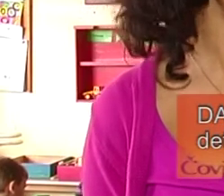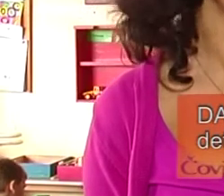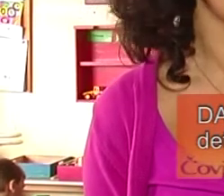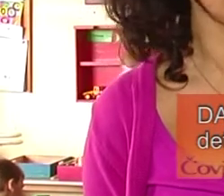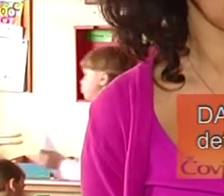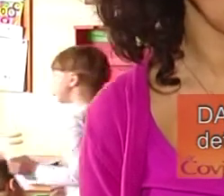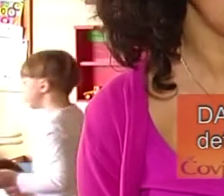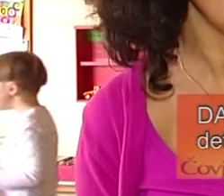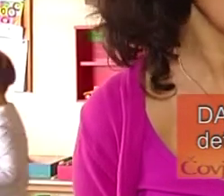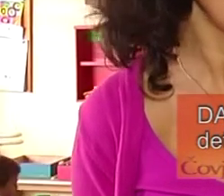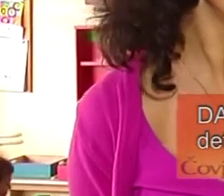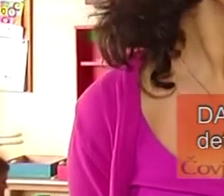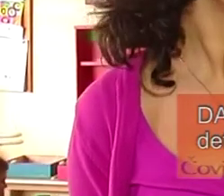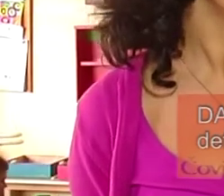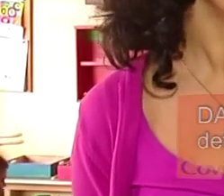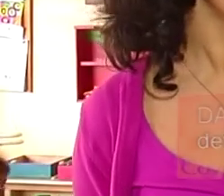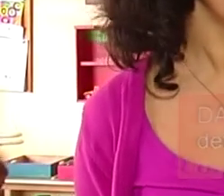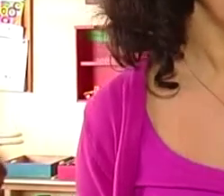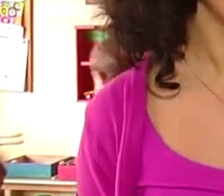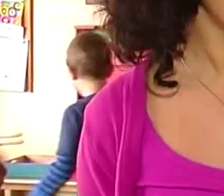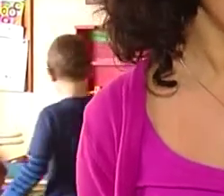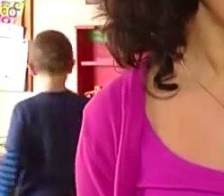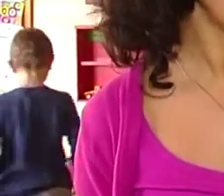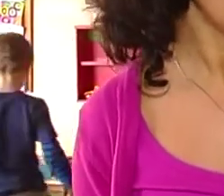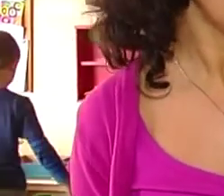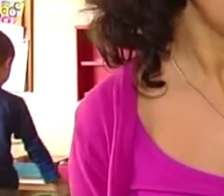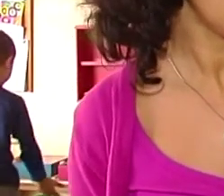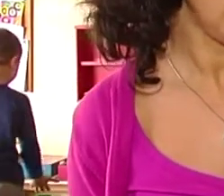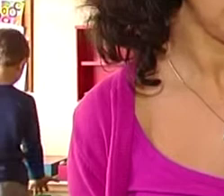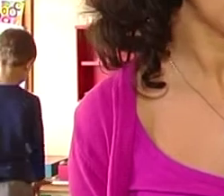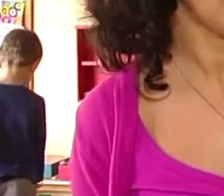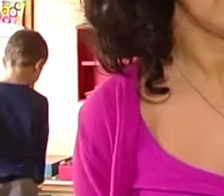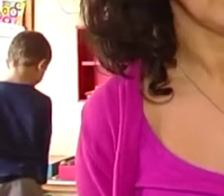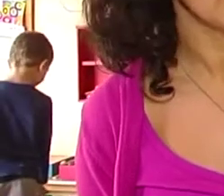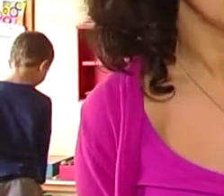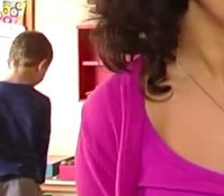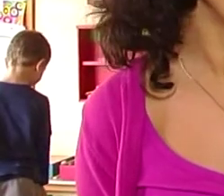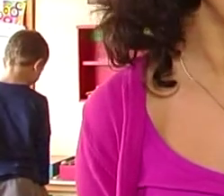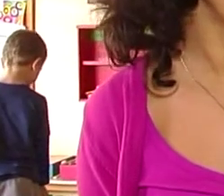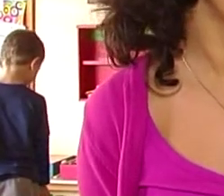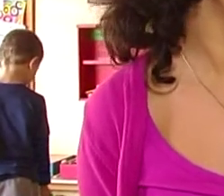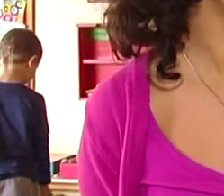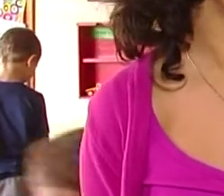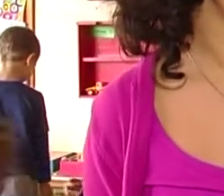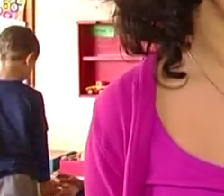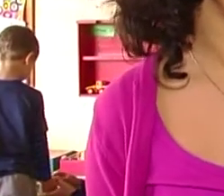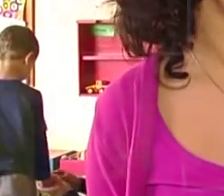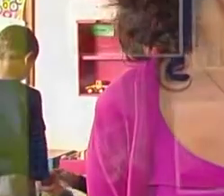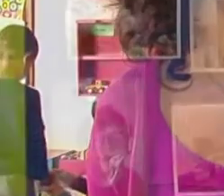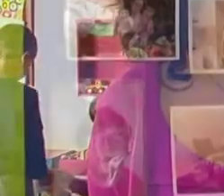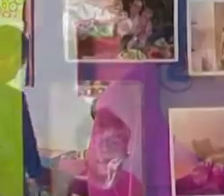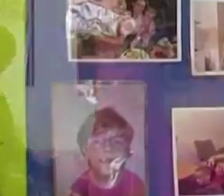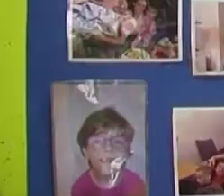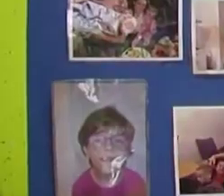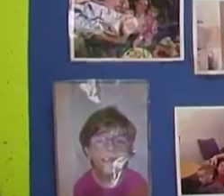druže sa ostalom djecom i na taj način razvijaju neke svoje vještine, koje inače ne bi mogli da nisu u toj prilici